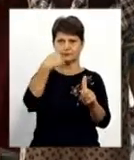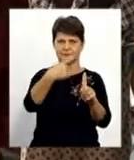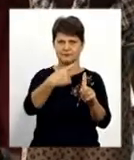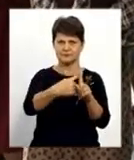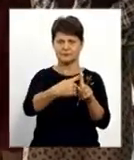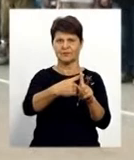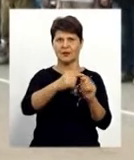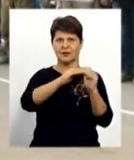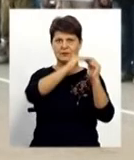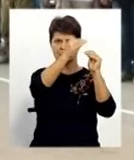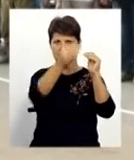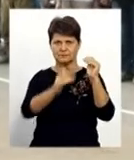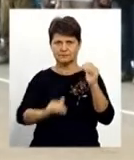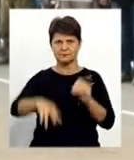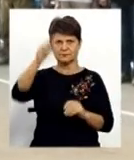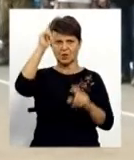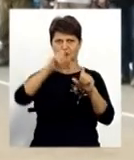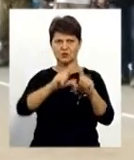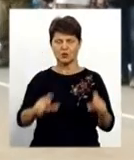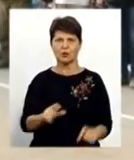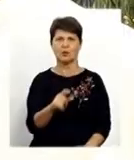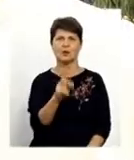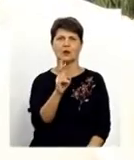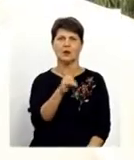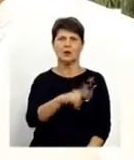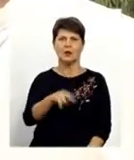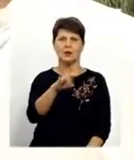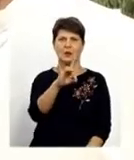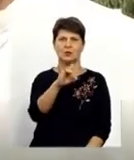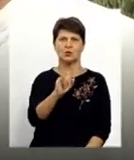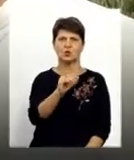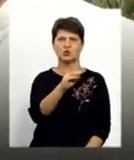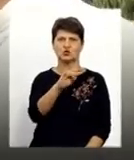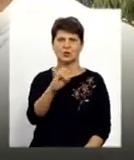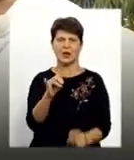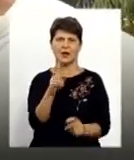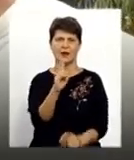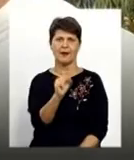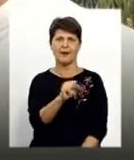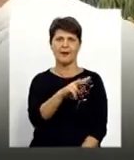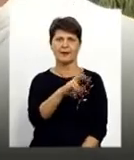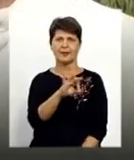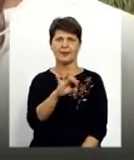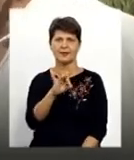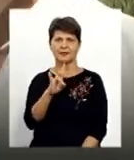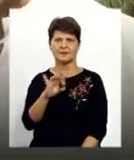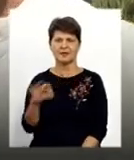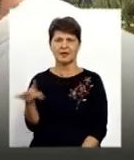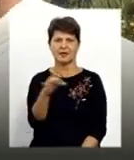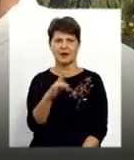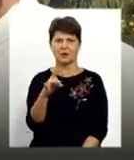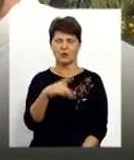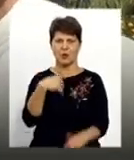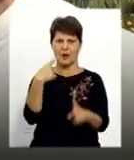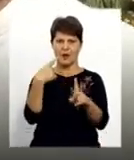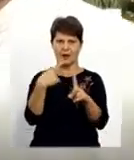села Дружня Калинівського району. Хрест – він символ сонця. І в